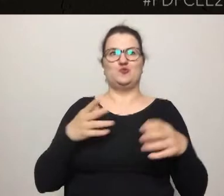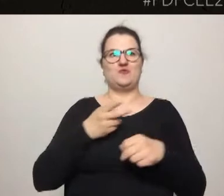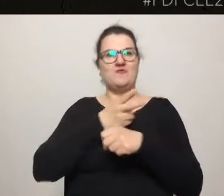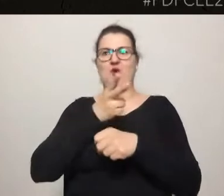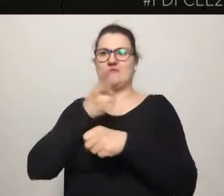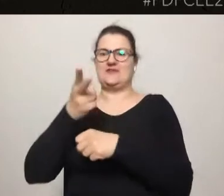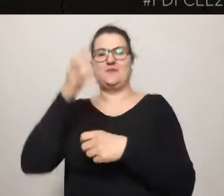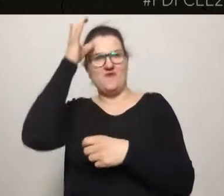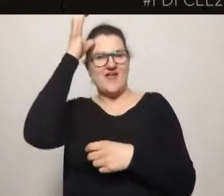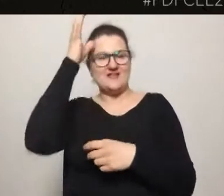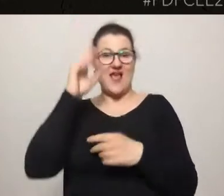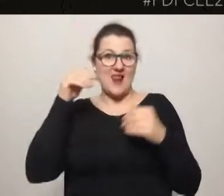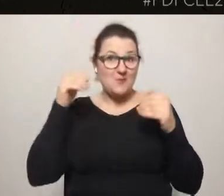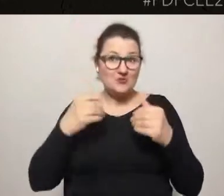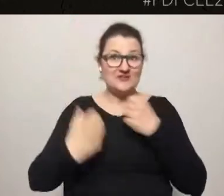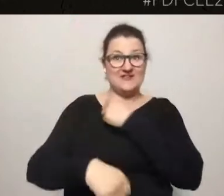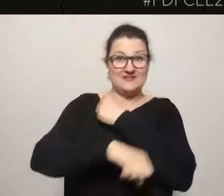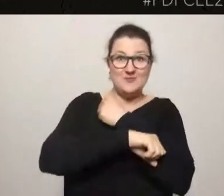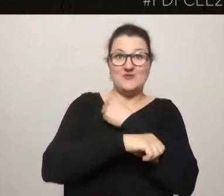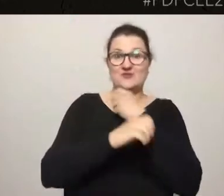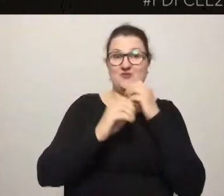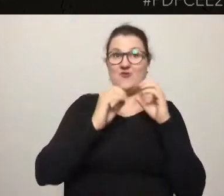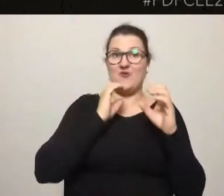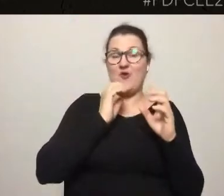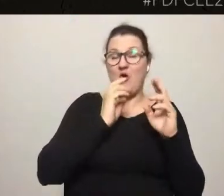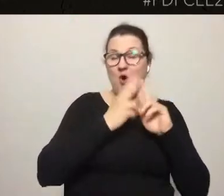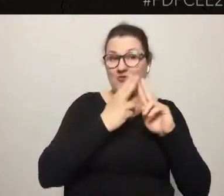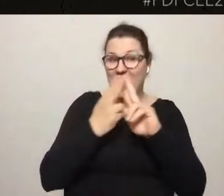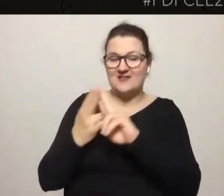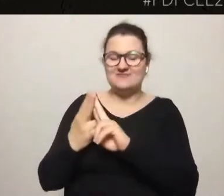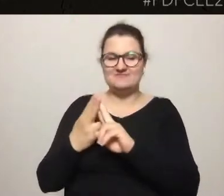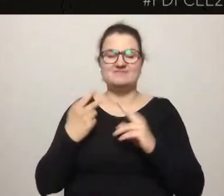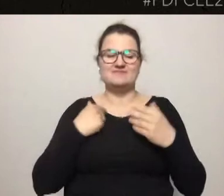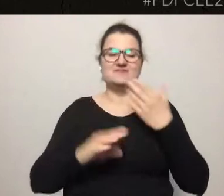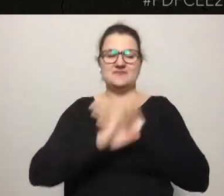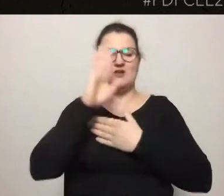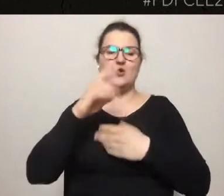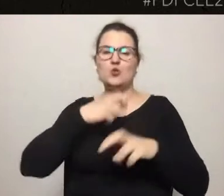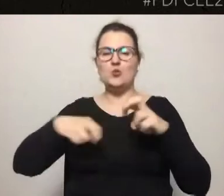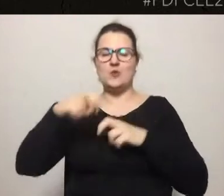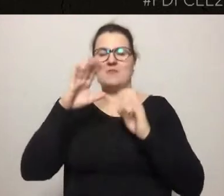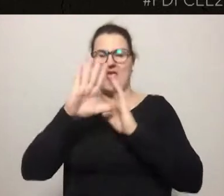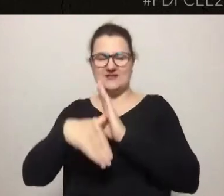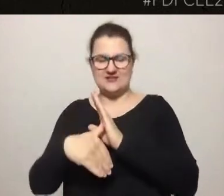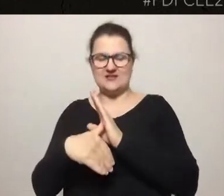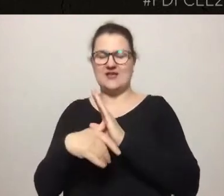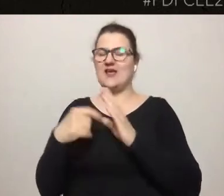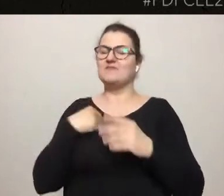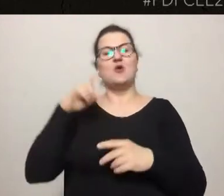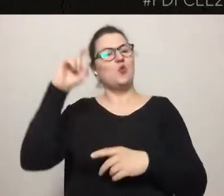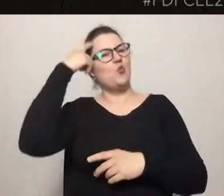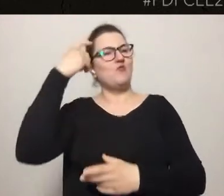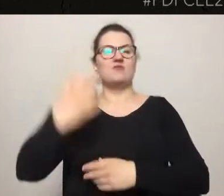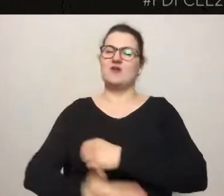Jestem reprezentantką ruchów miejskich. Naszym fundamentalnym takim założeniem, czy takim kamieniem, na którym budujemy naszą